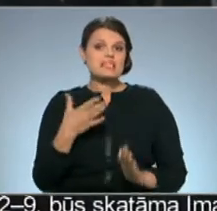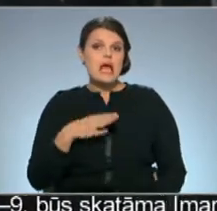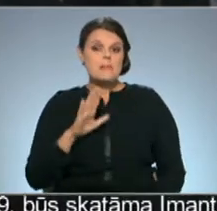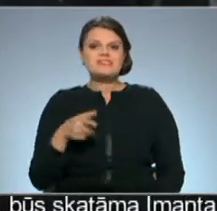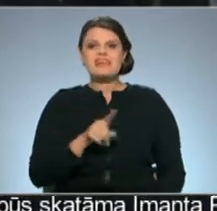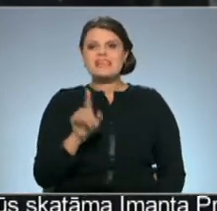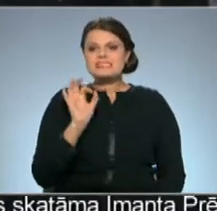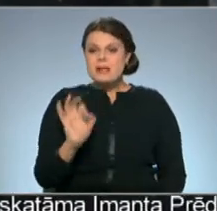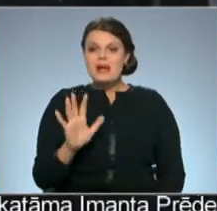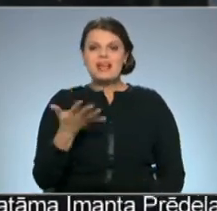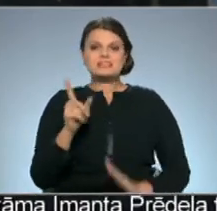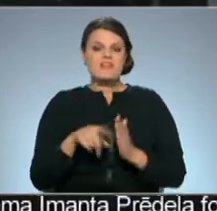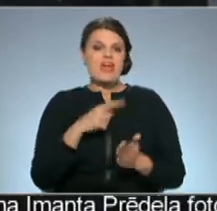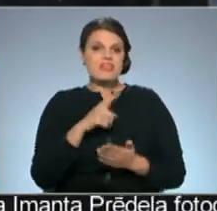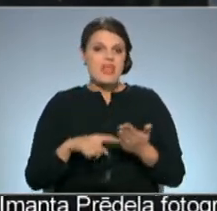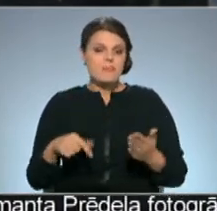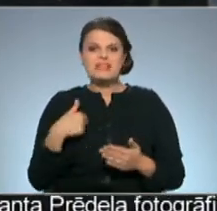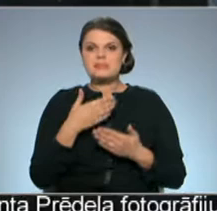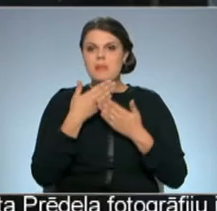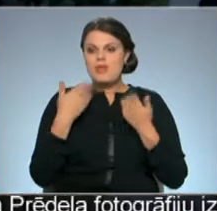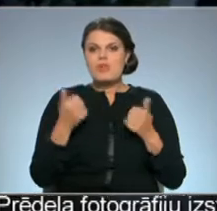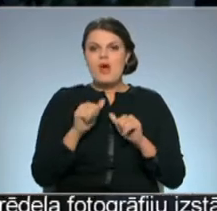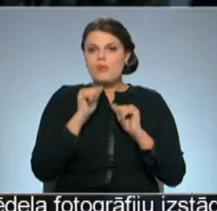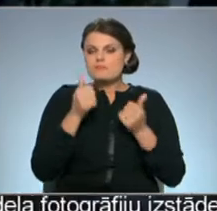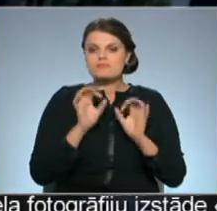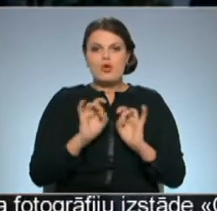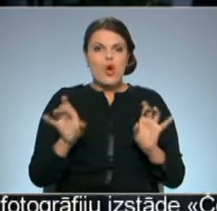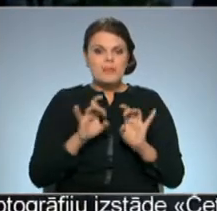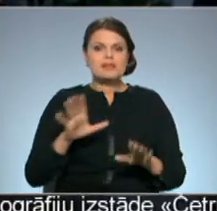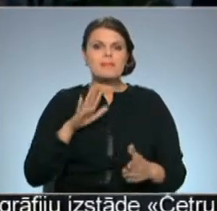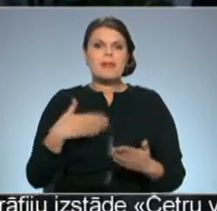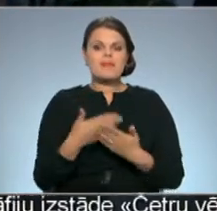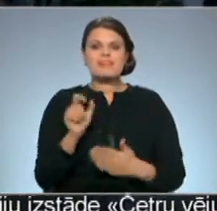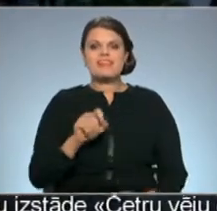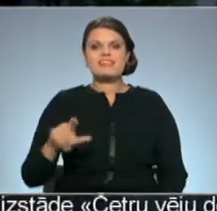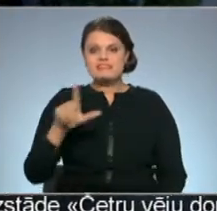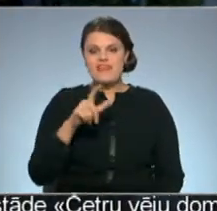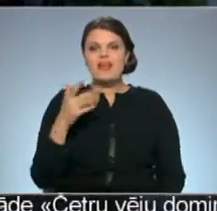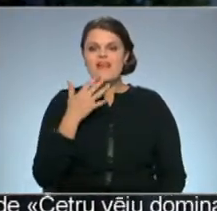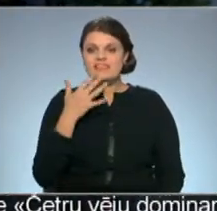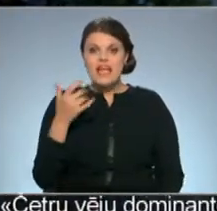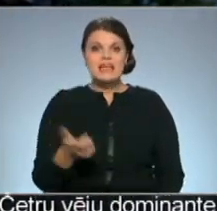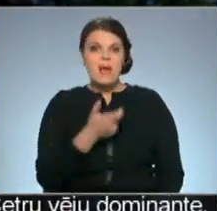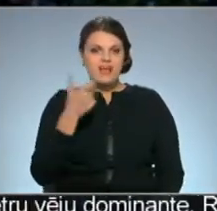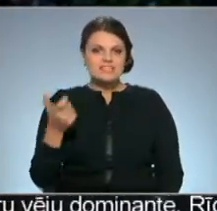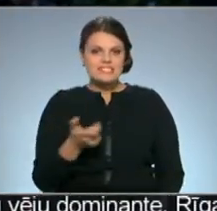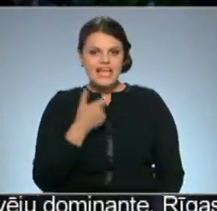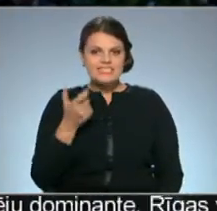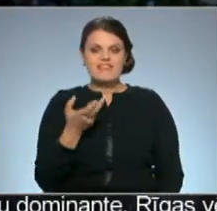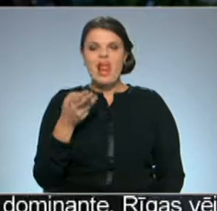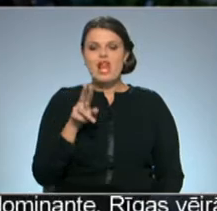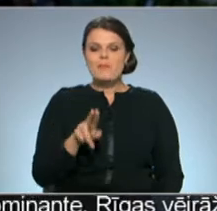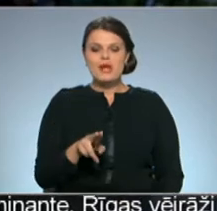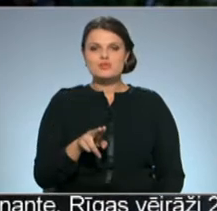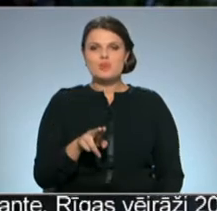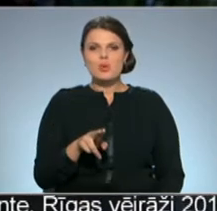ir pareizi vai nepareizi. Man nav komentāru. Bija pieteikts vairākas pilmetrāžas animācijas filmas un